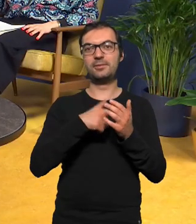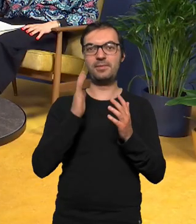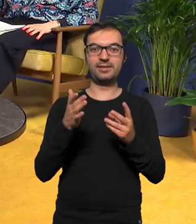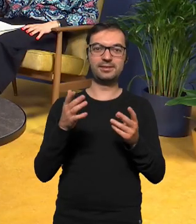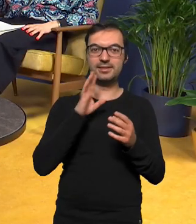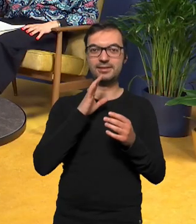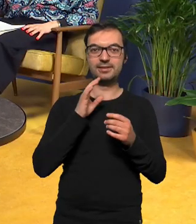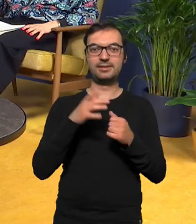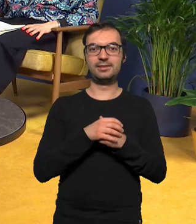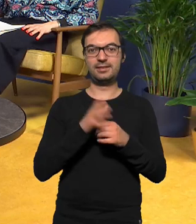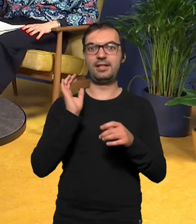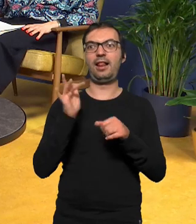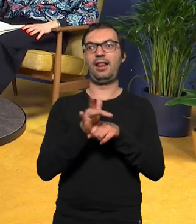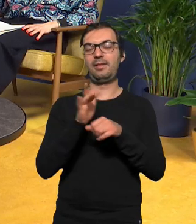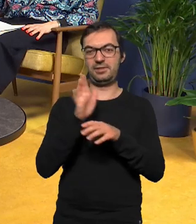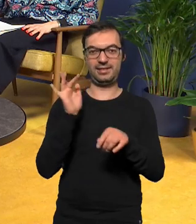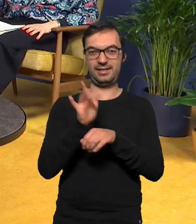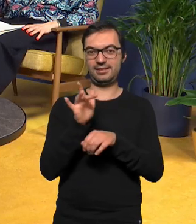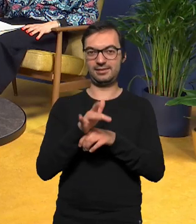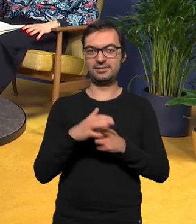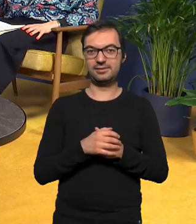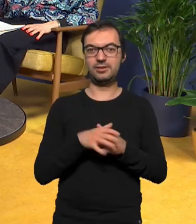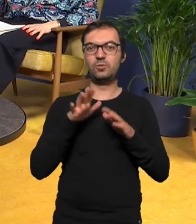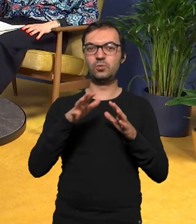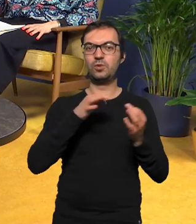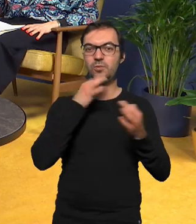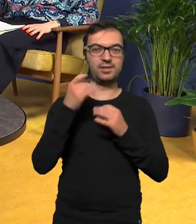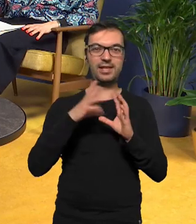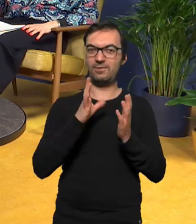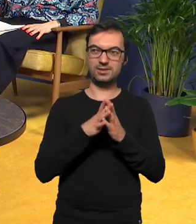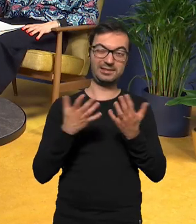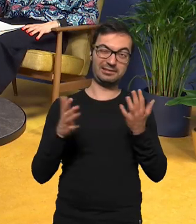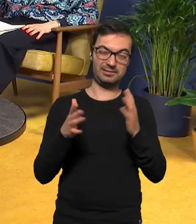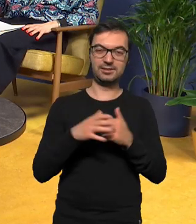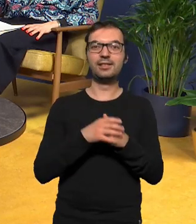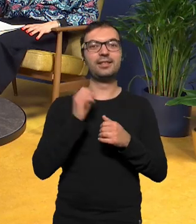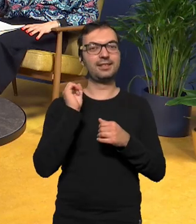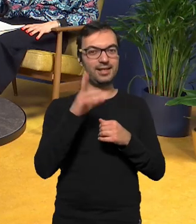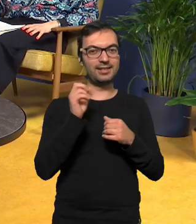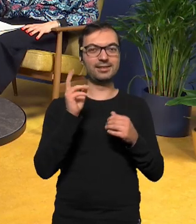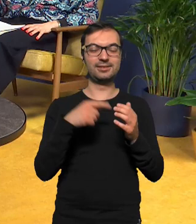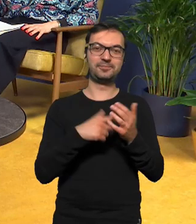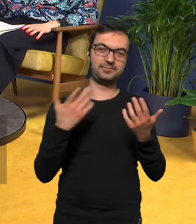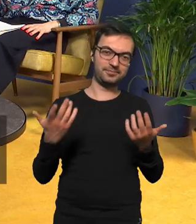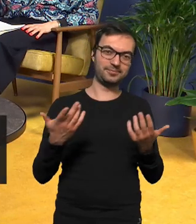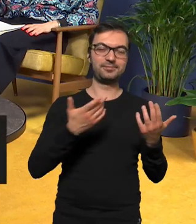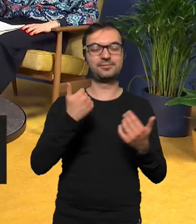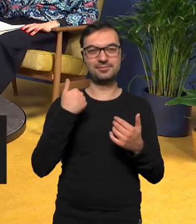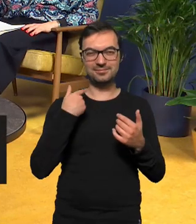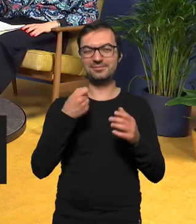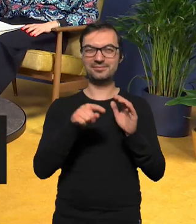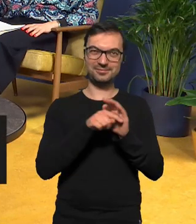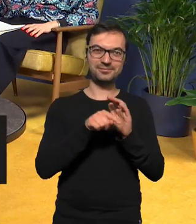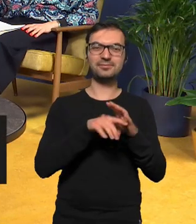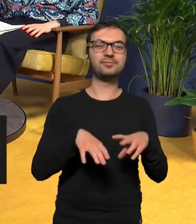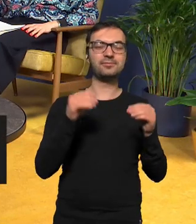jakieś że zagubiły że dużo utworów i że nie wszystkie tak, tak coś tam było